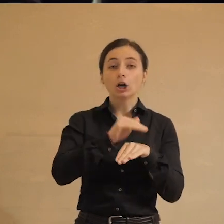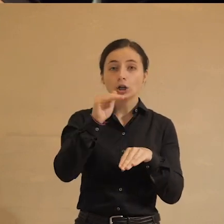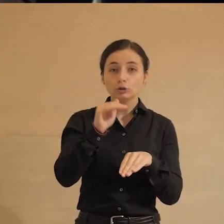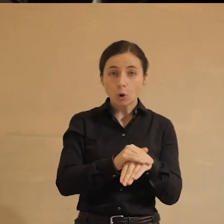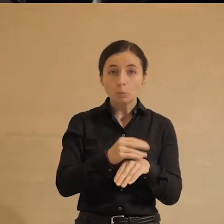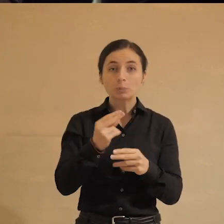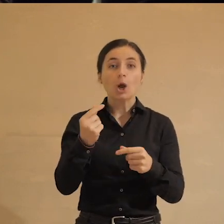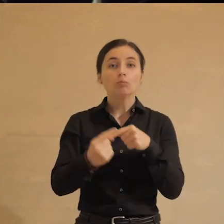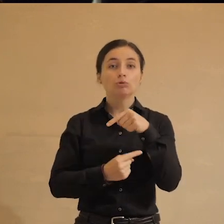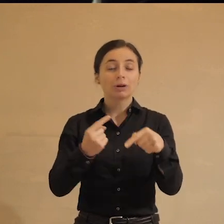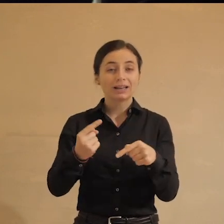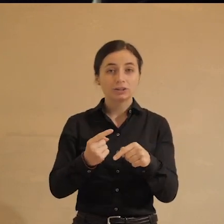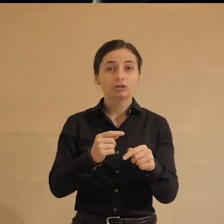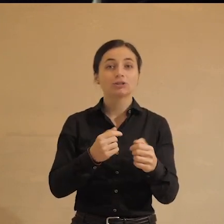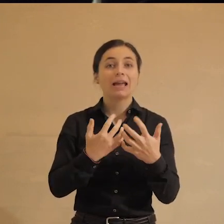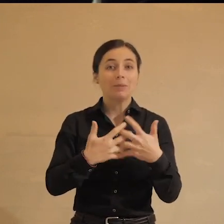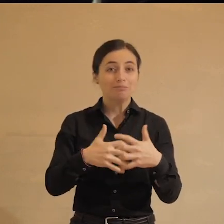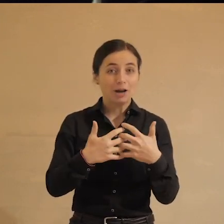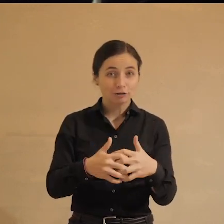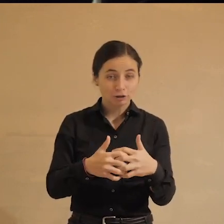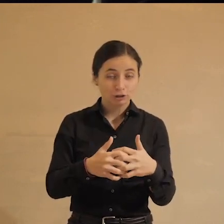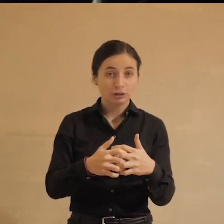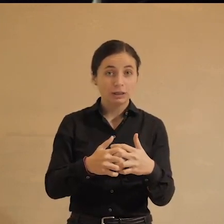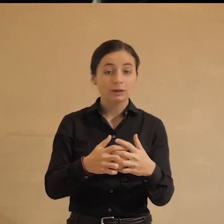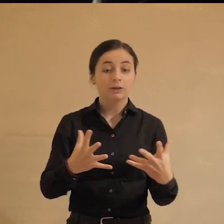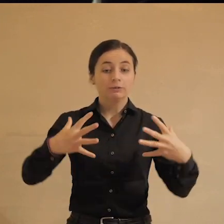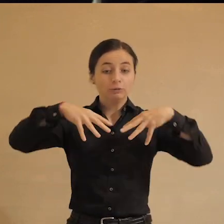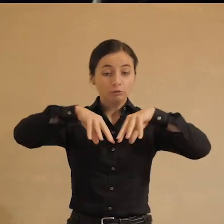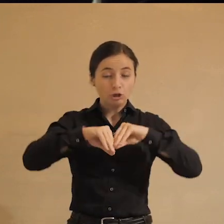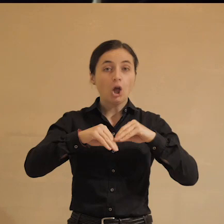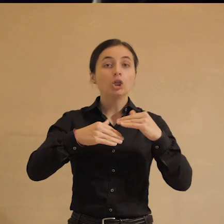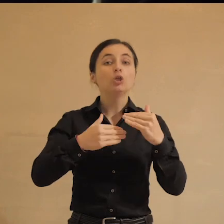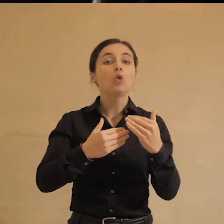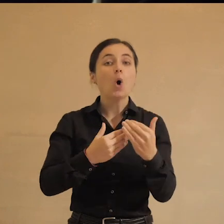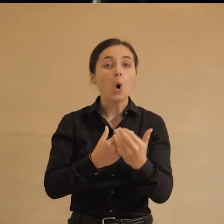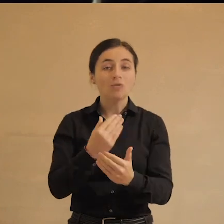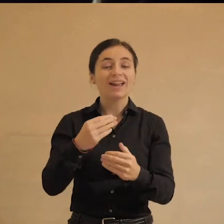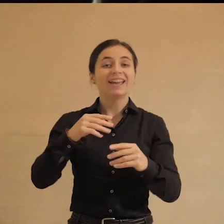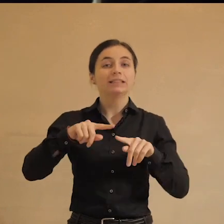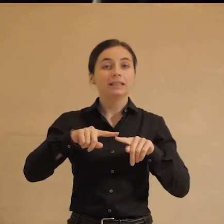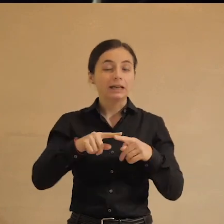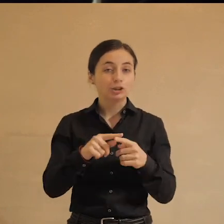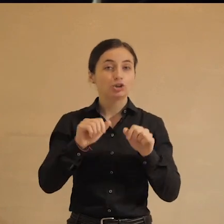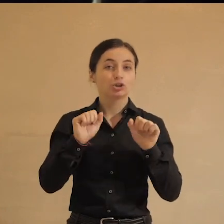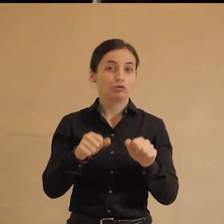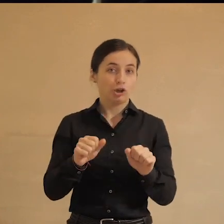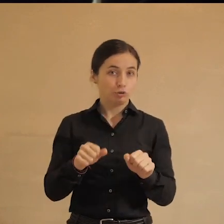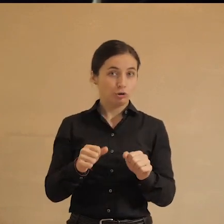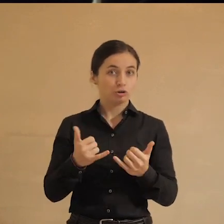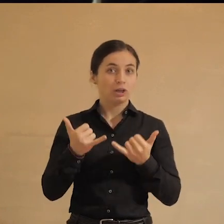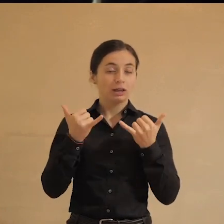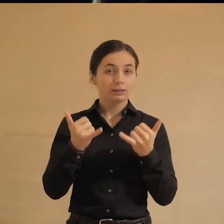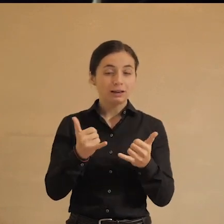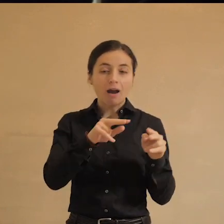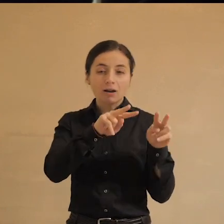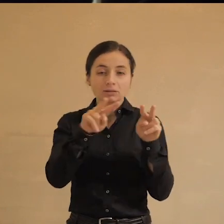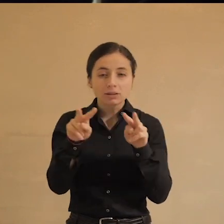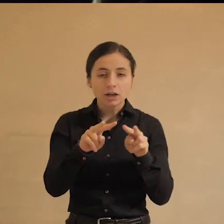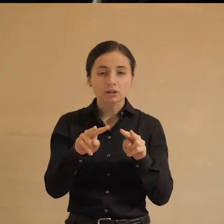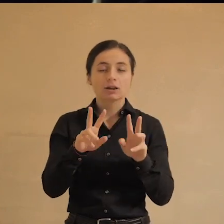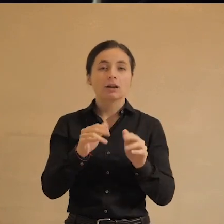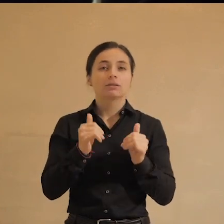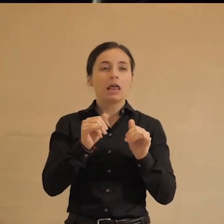бюрократическая машина замечательно имплементирует в себя новые технические возможности для слежки, для